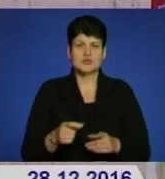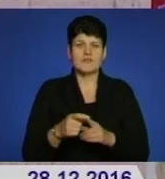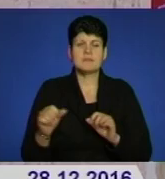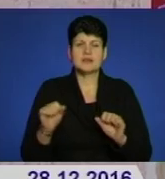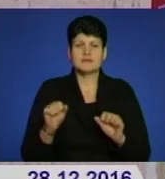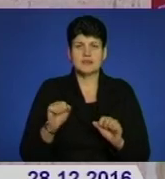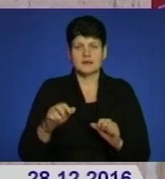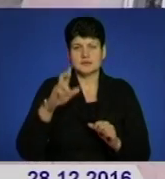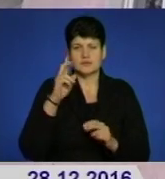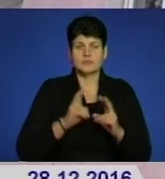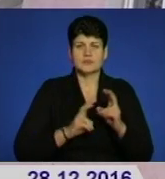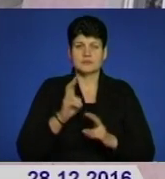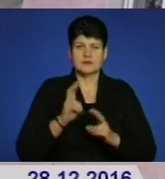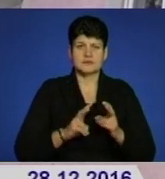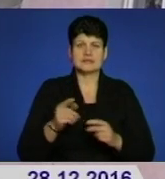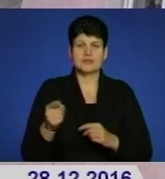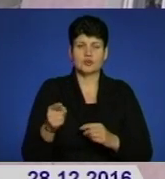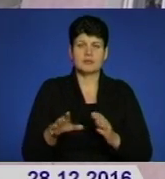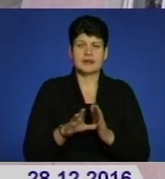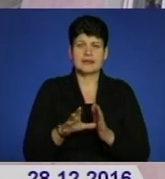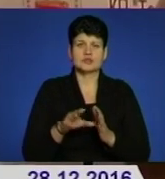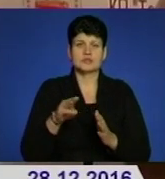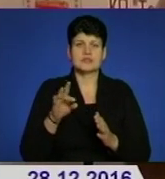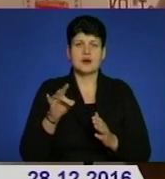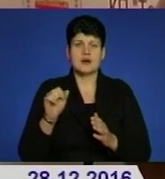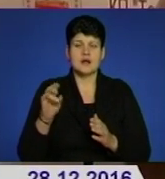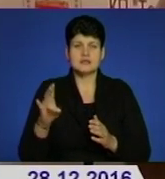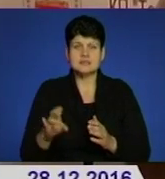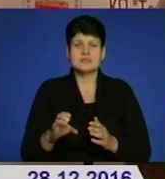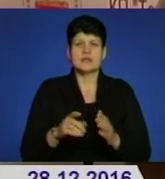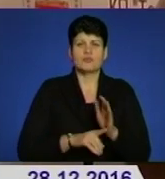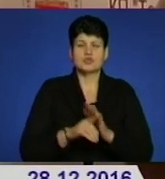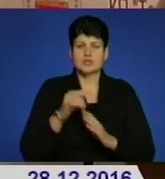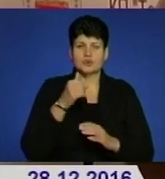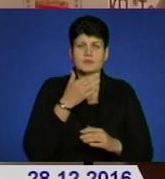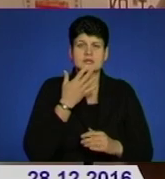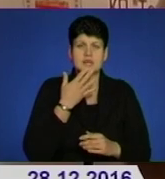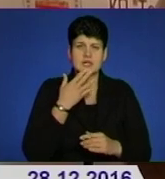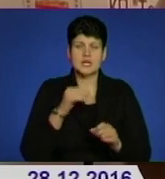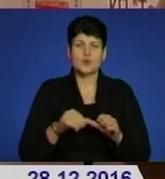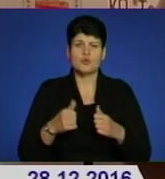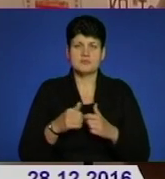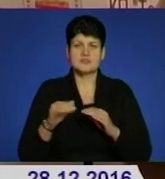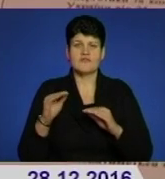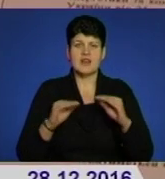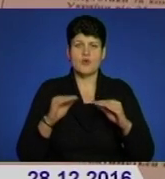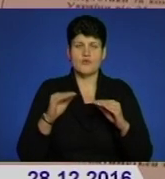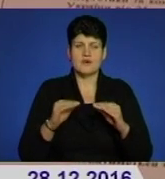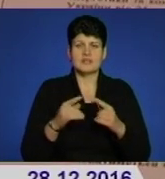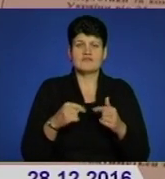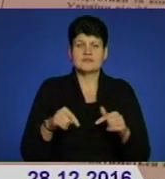керівника комунального підприємства «Тернопіль Електротранс», ще на початку року Національна комісія з регулювання у сфері